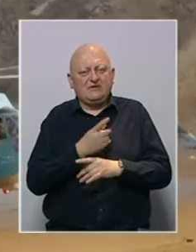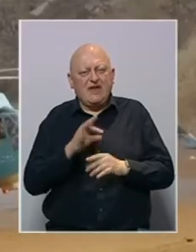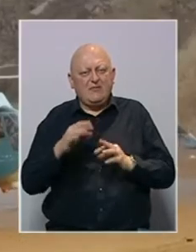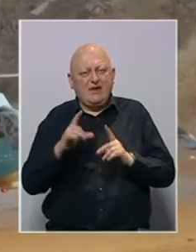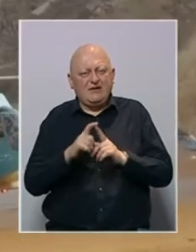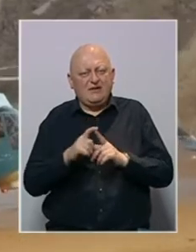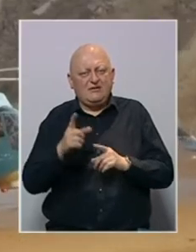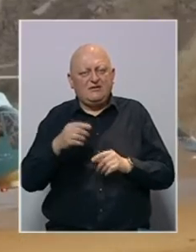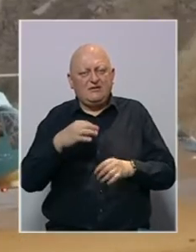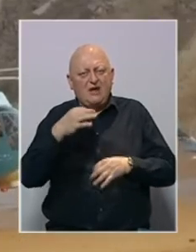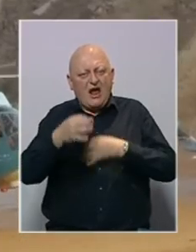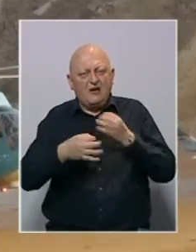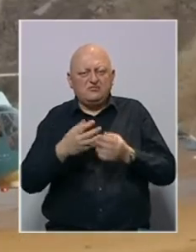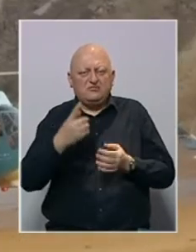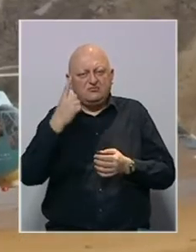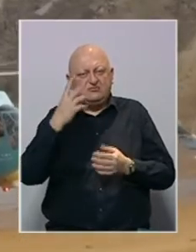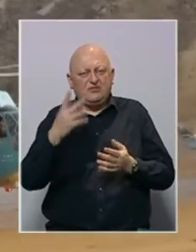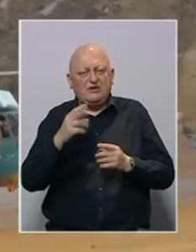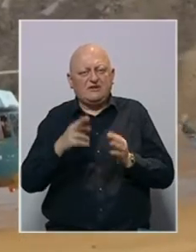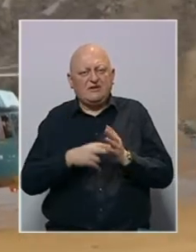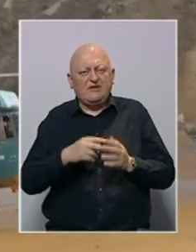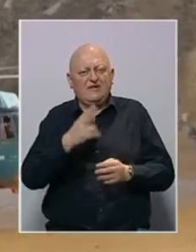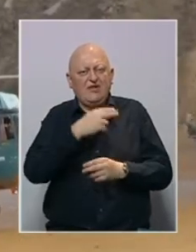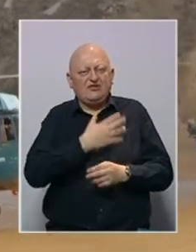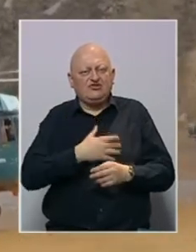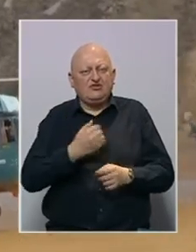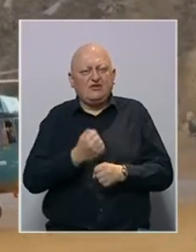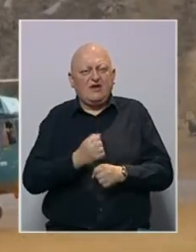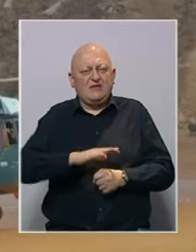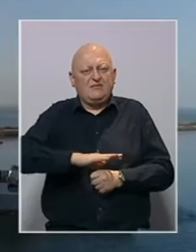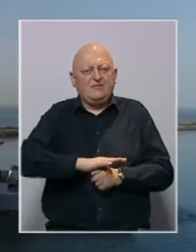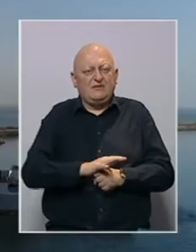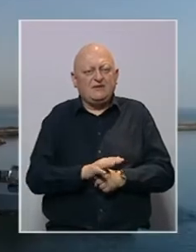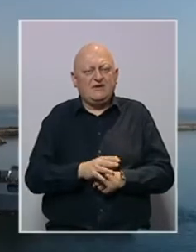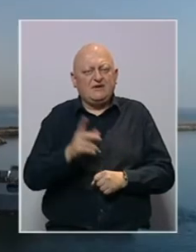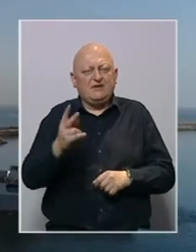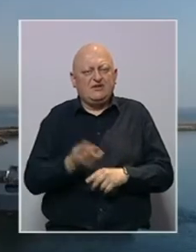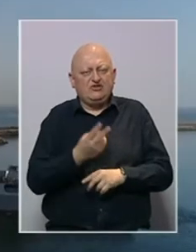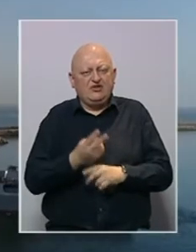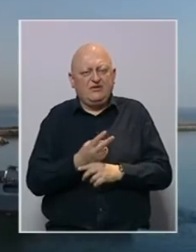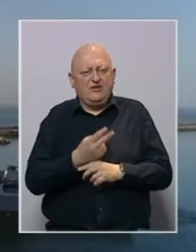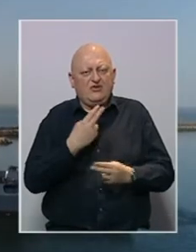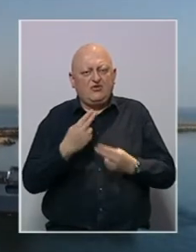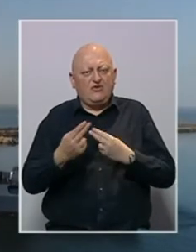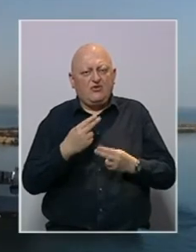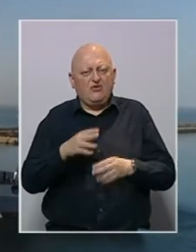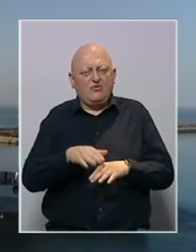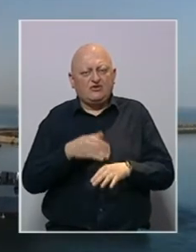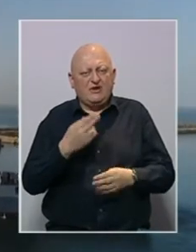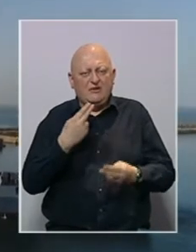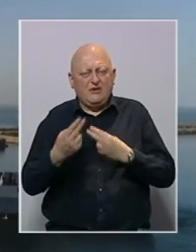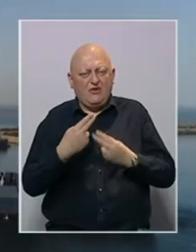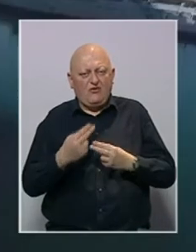zemljama, a analitičari procjenjuju kako iranske vlasti žele izvršiti pritisak na zapadne zemlje u oči